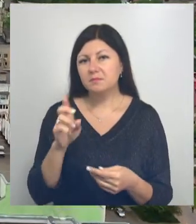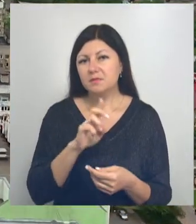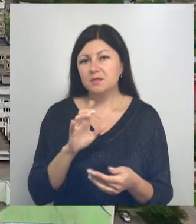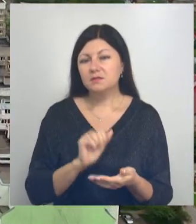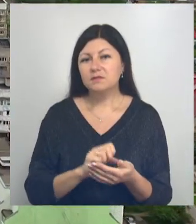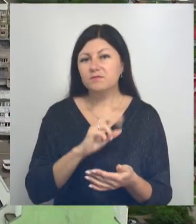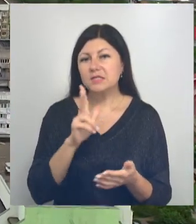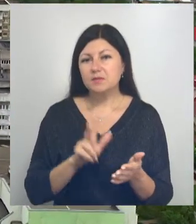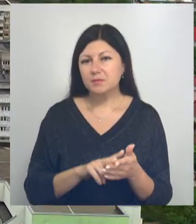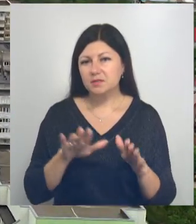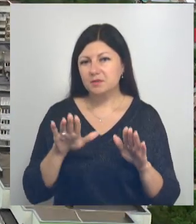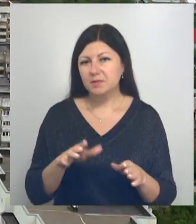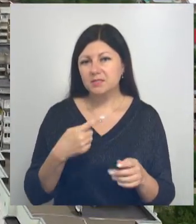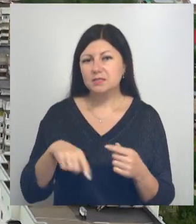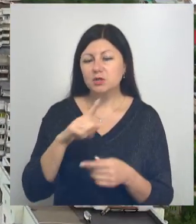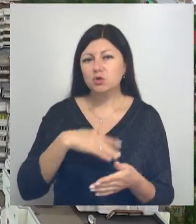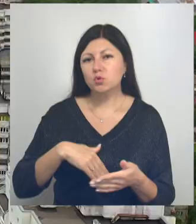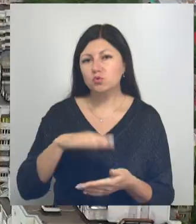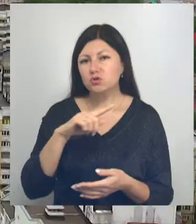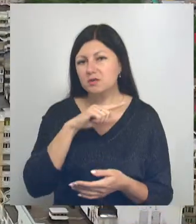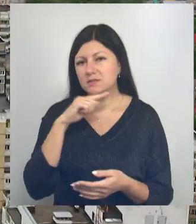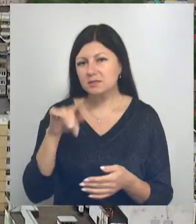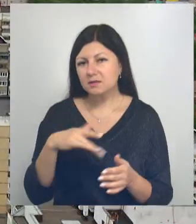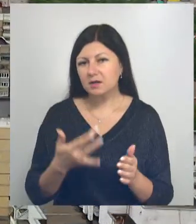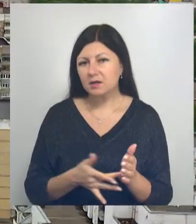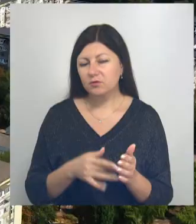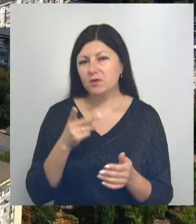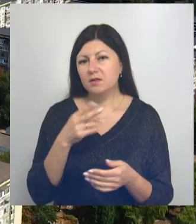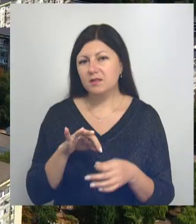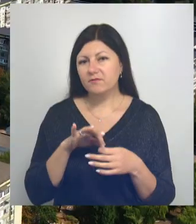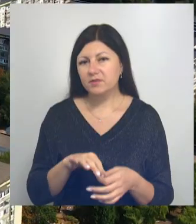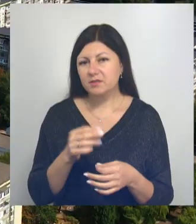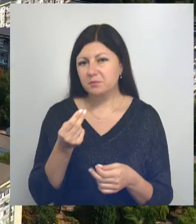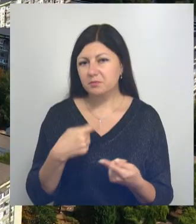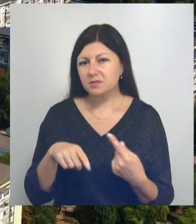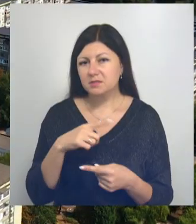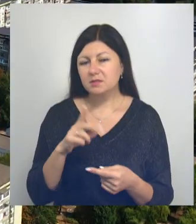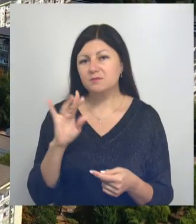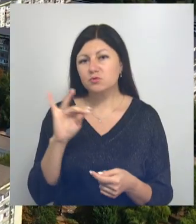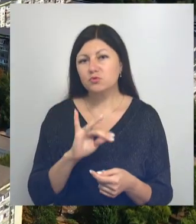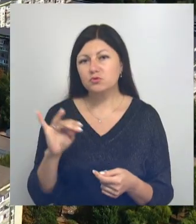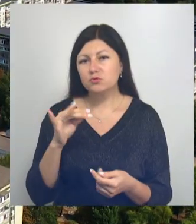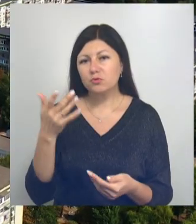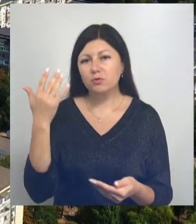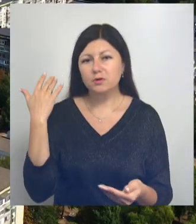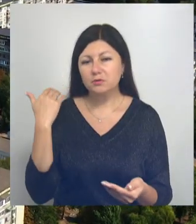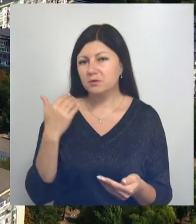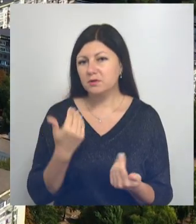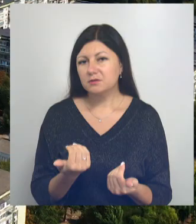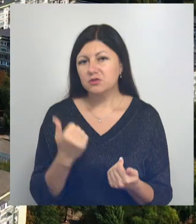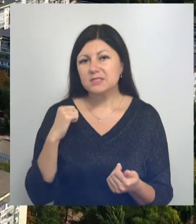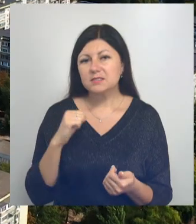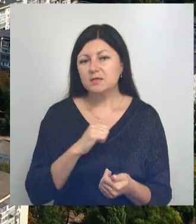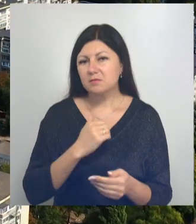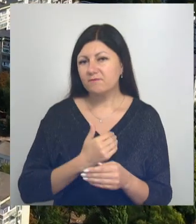занял 18 место среди лучших российских городов для ведения бизнеса. За всю историю подобных исследований позиция стала